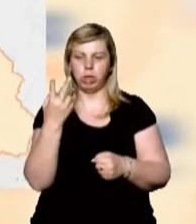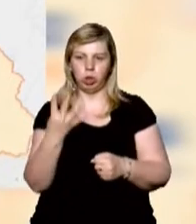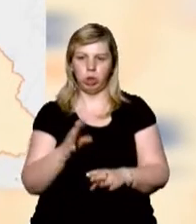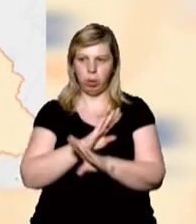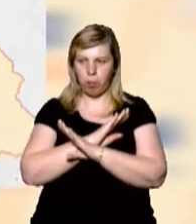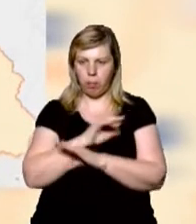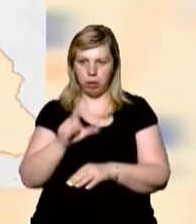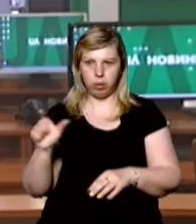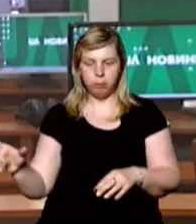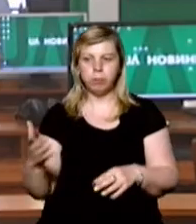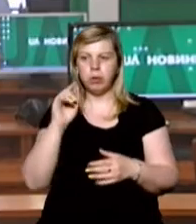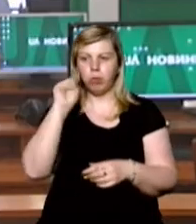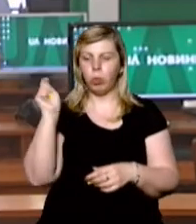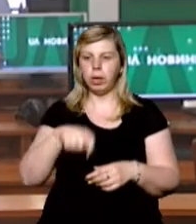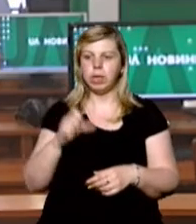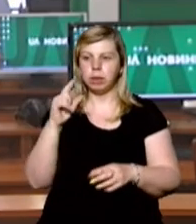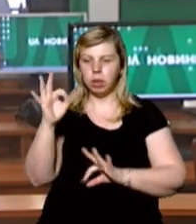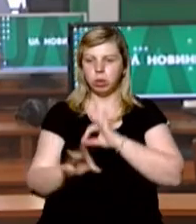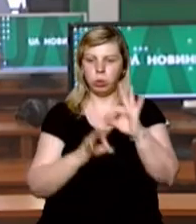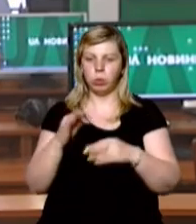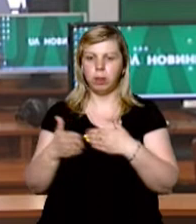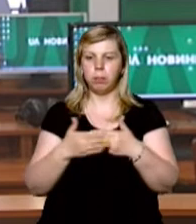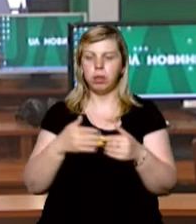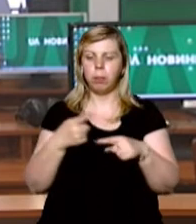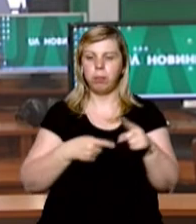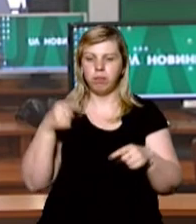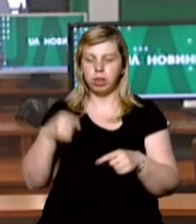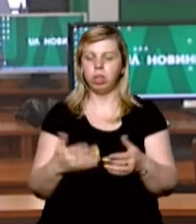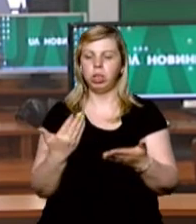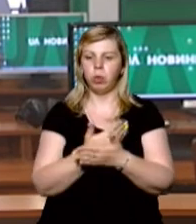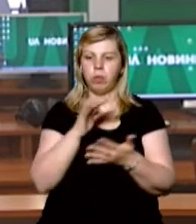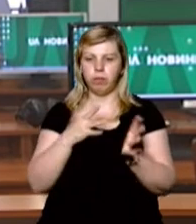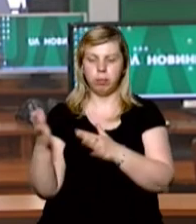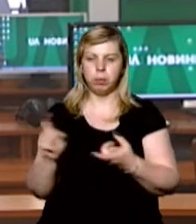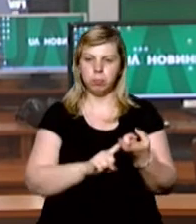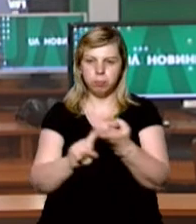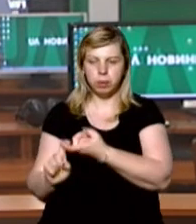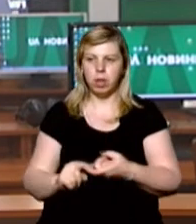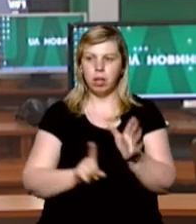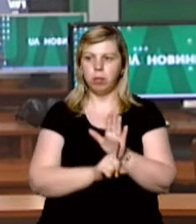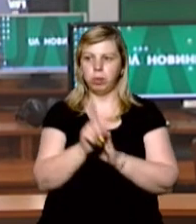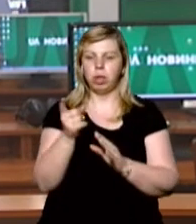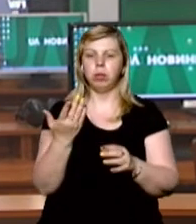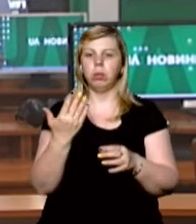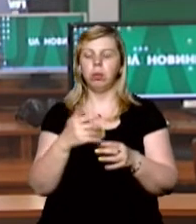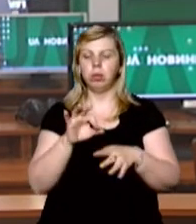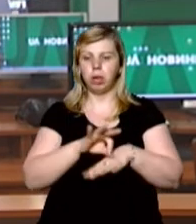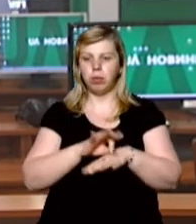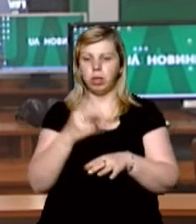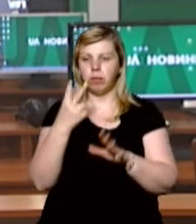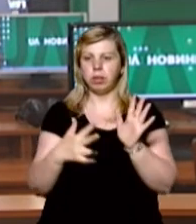померли. В Україні за добу понад півтисячі нових випадків інфікування з початку пандемії занедужили